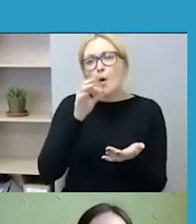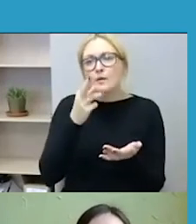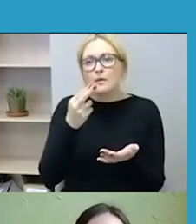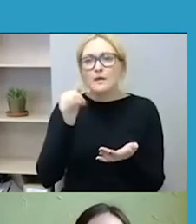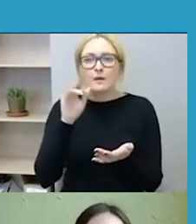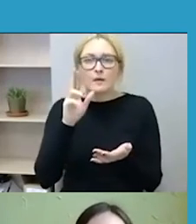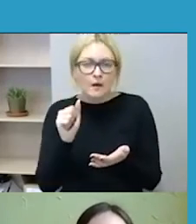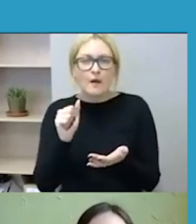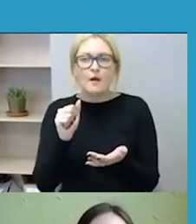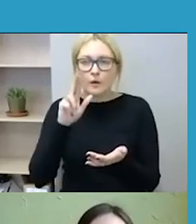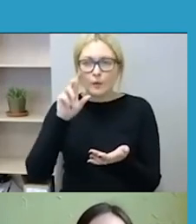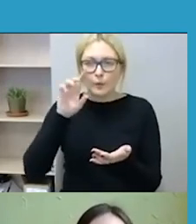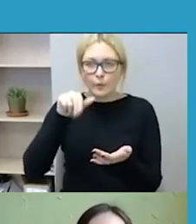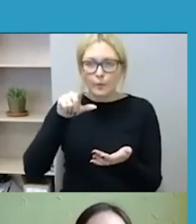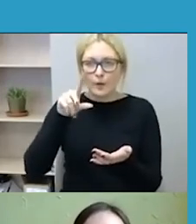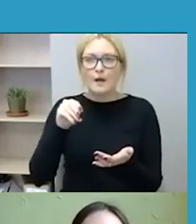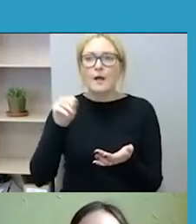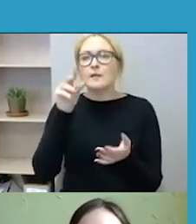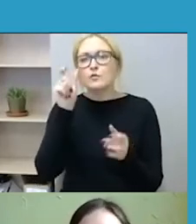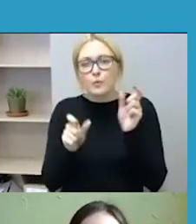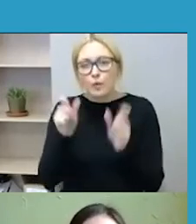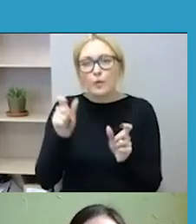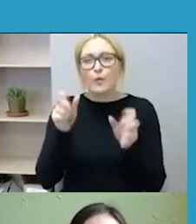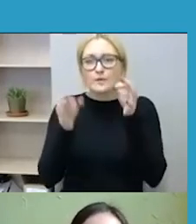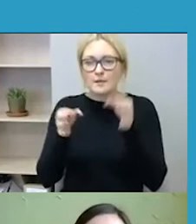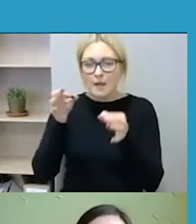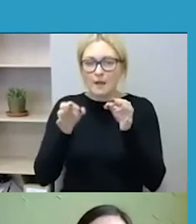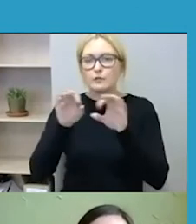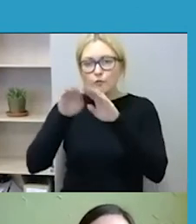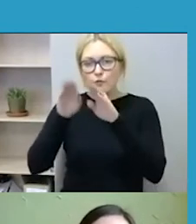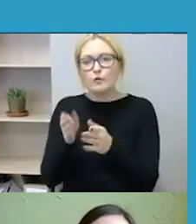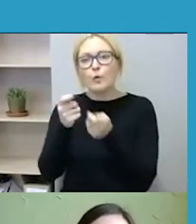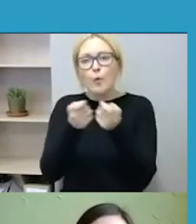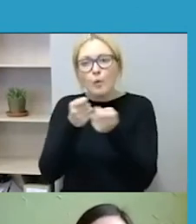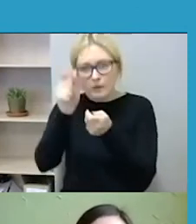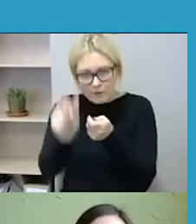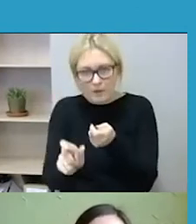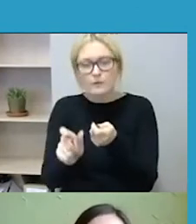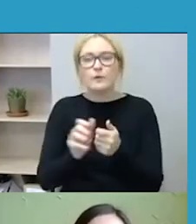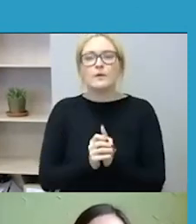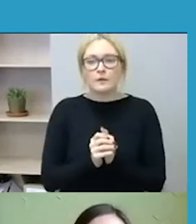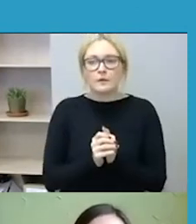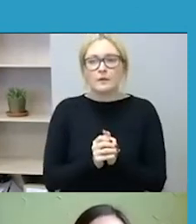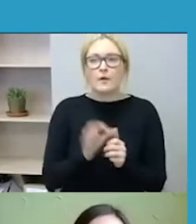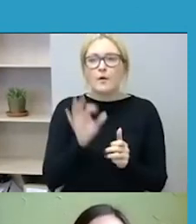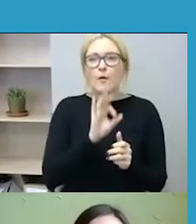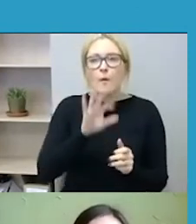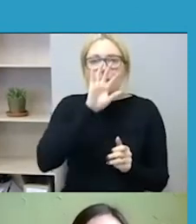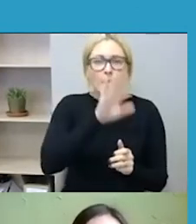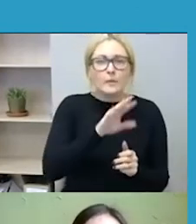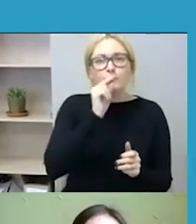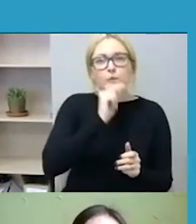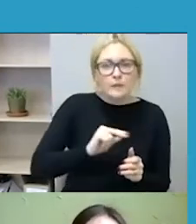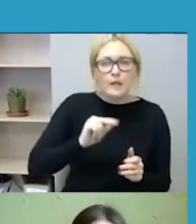projektų koordinatorė. Ir šiandien noriu pristatyti fondo atliktą nepykantos nusikaltimų ir nepykantos kalbos situacijos